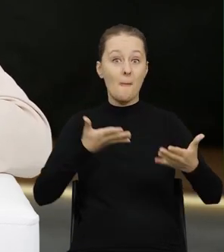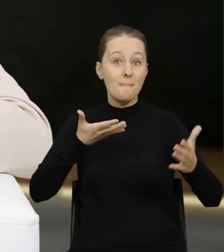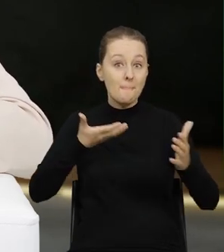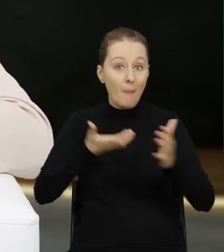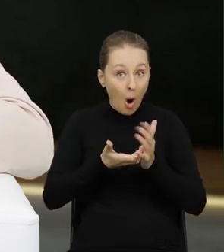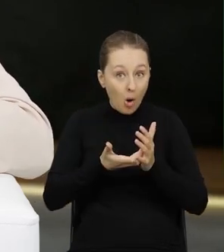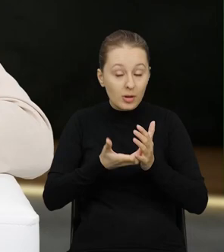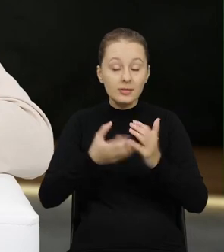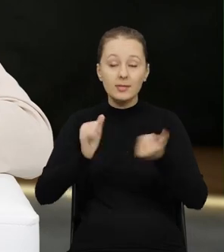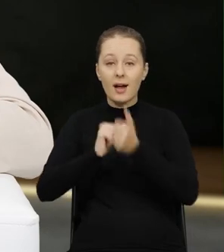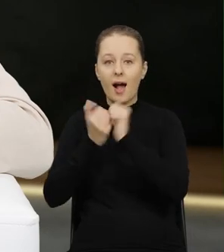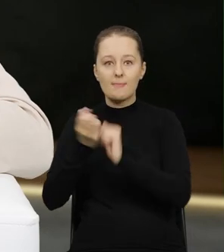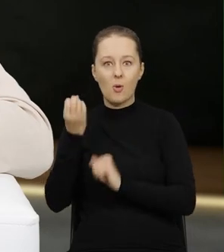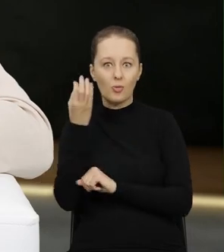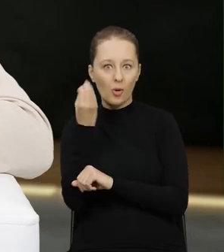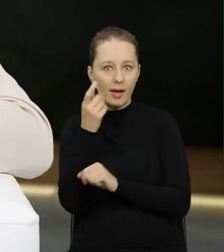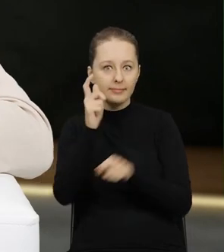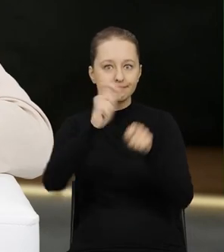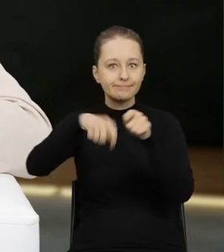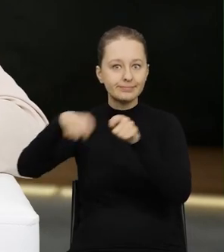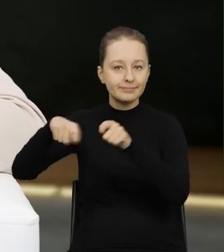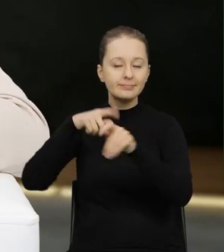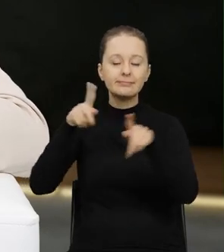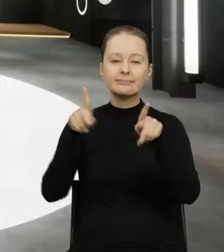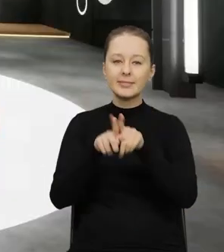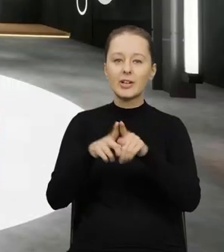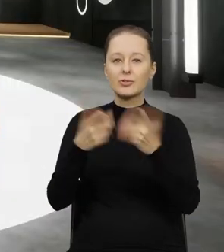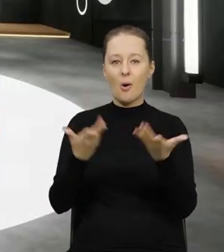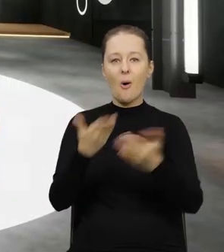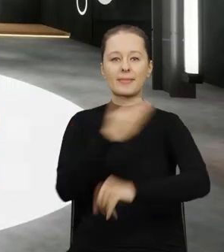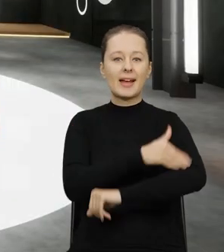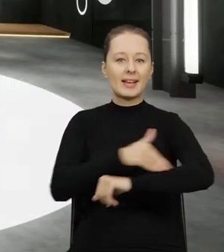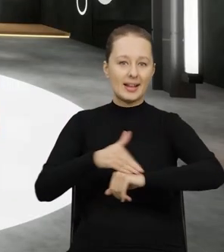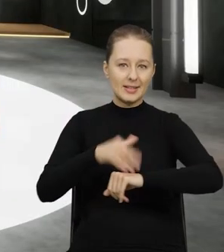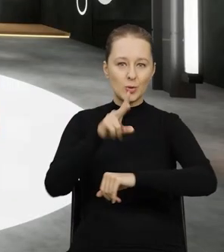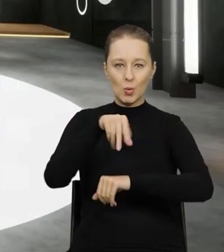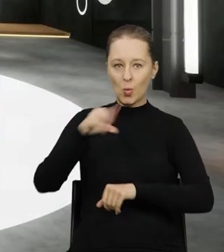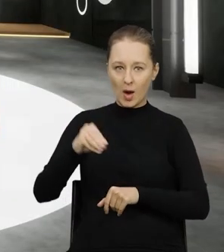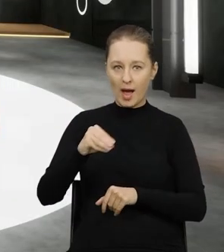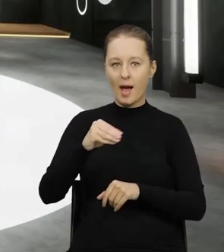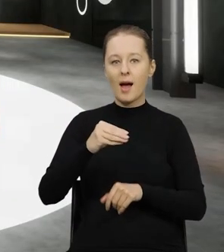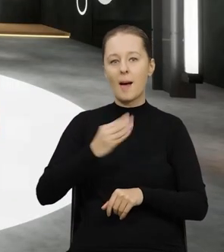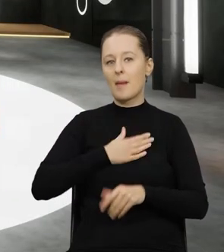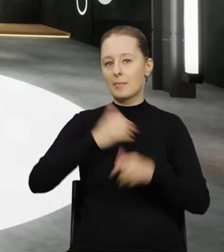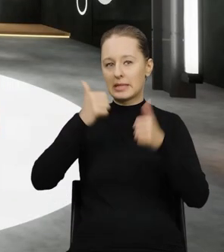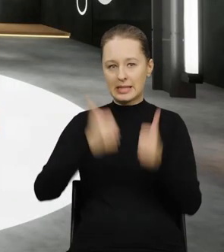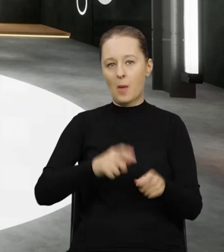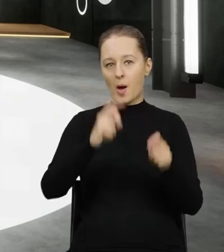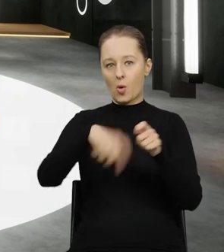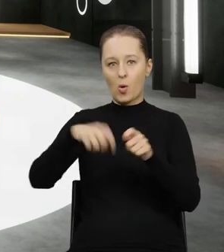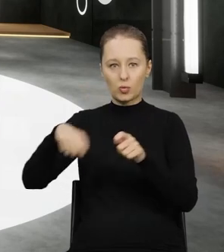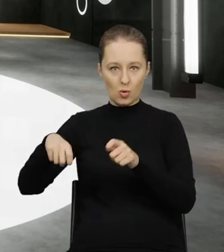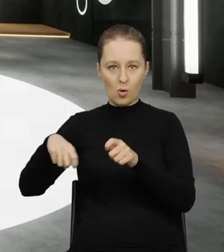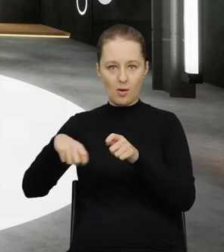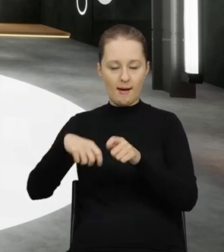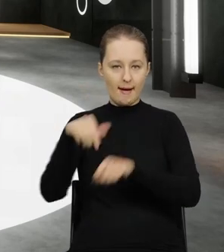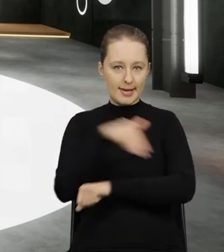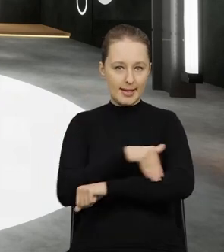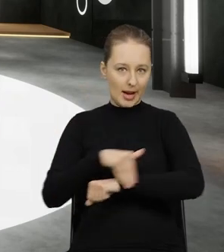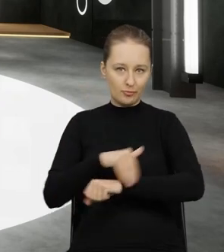morskich, kolejowe, no i oczywiście na granicy zewnętrznej Unii Europejskiej mamy stałą kontrolę